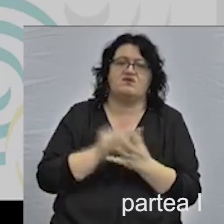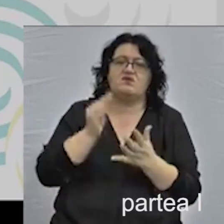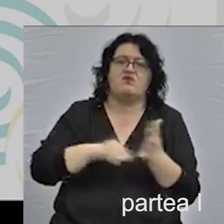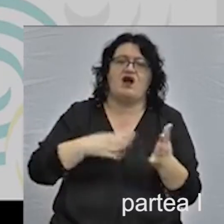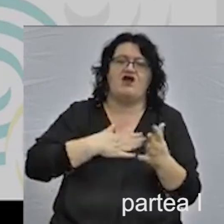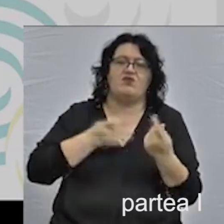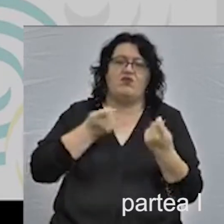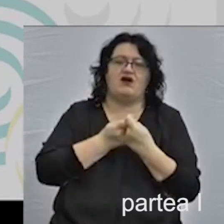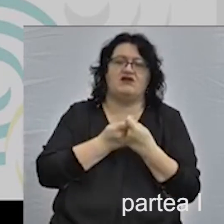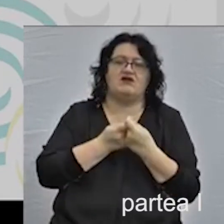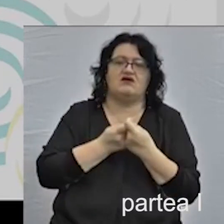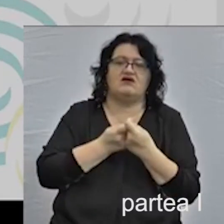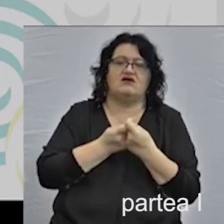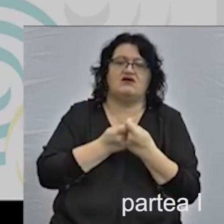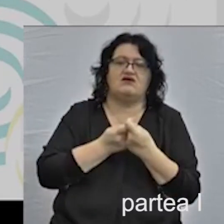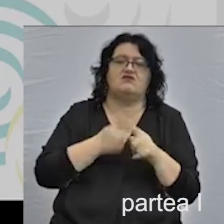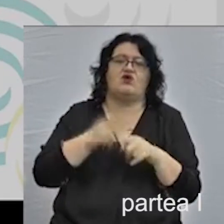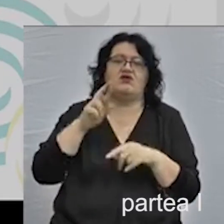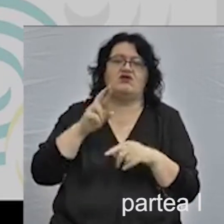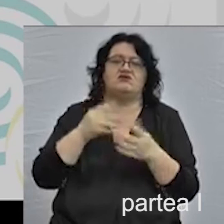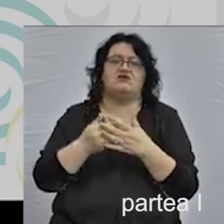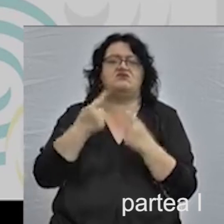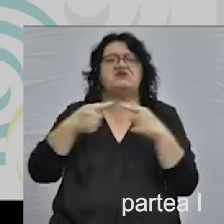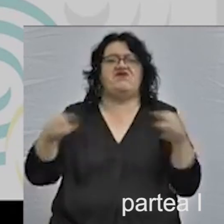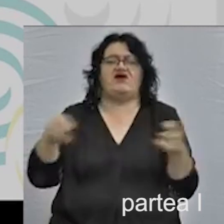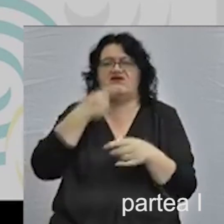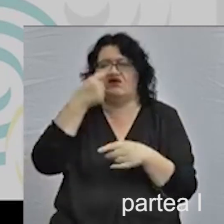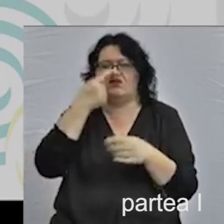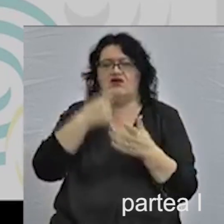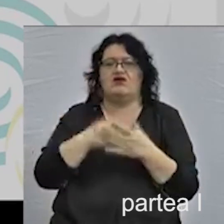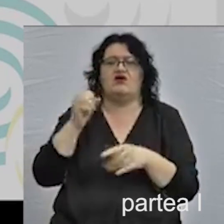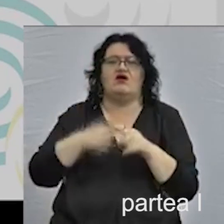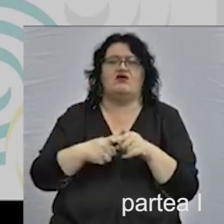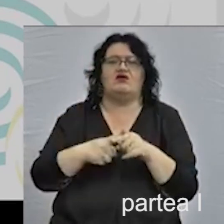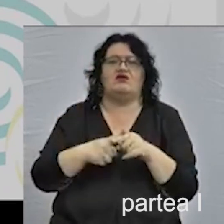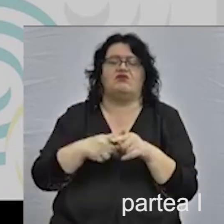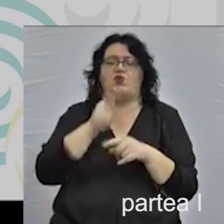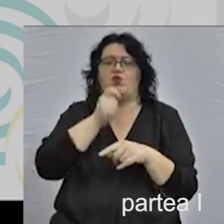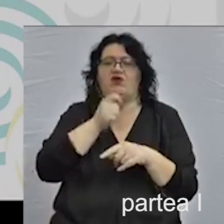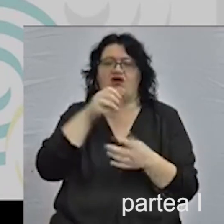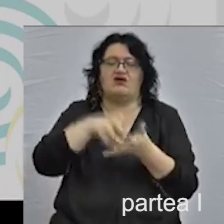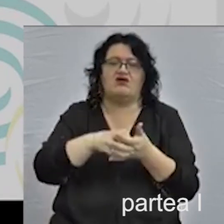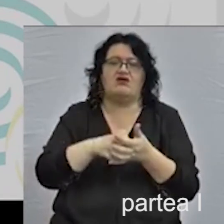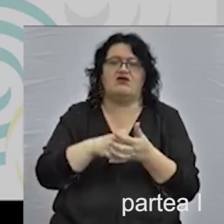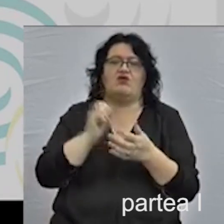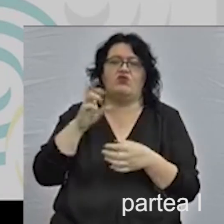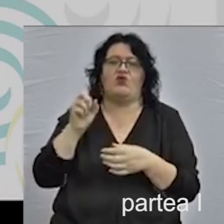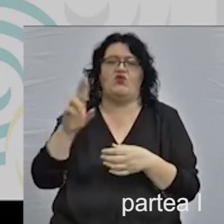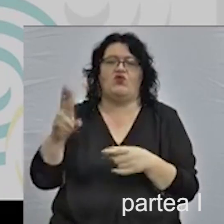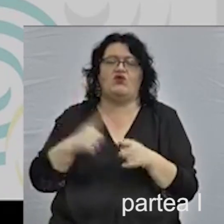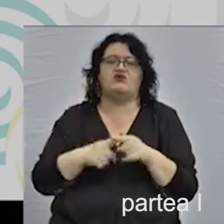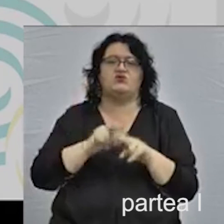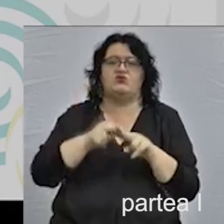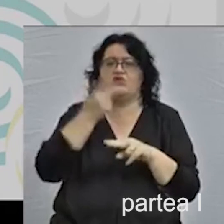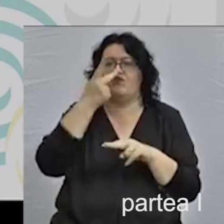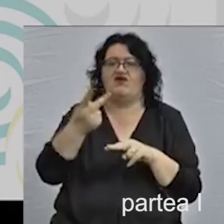avem ca parteneri orașul Regensburg, orașele Osiec, Murska Sobota, Cotor, după